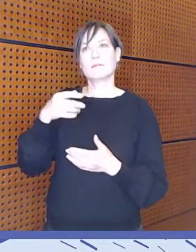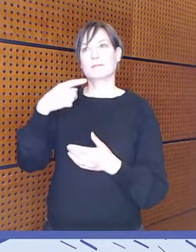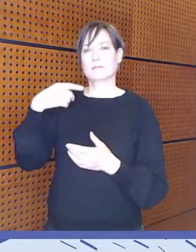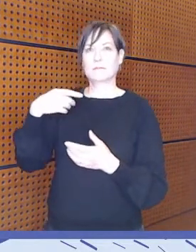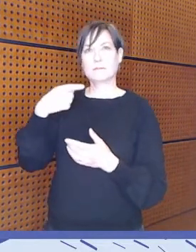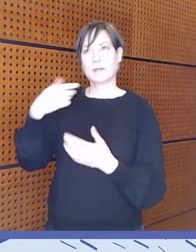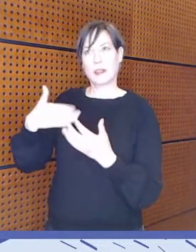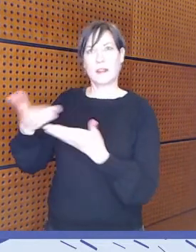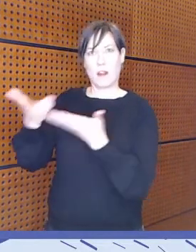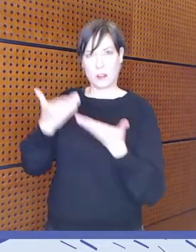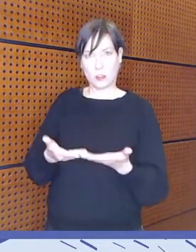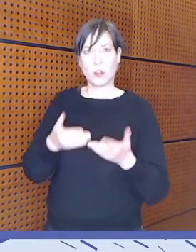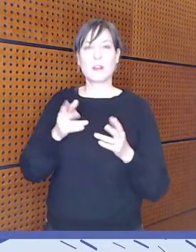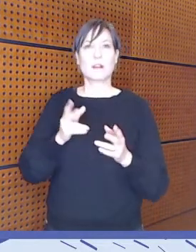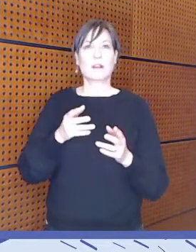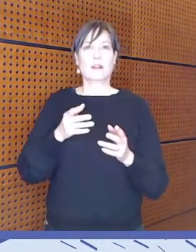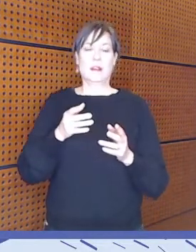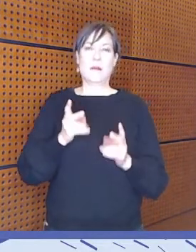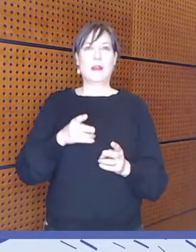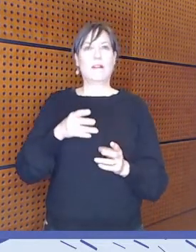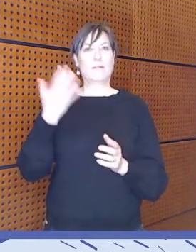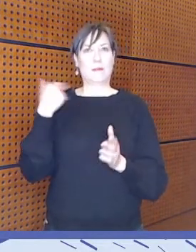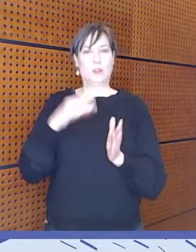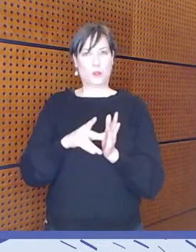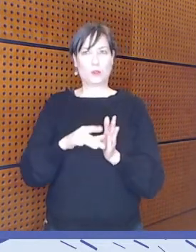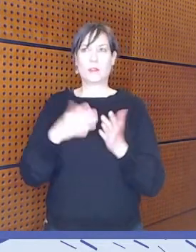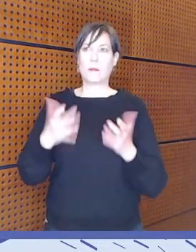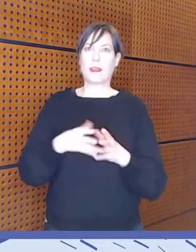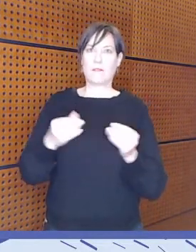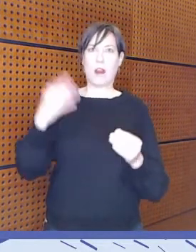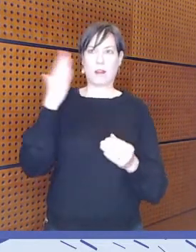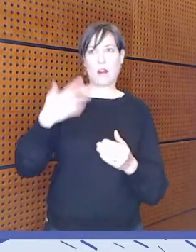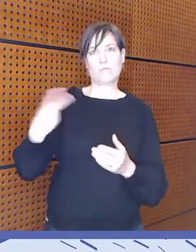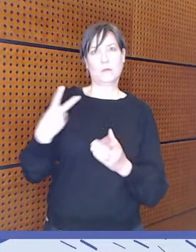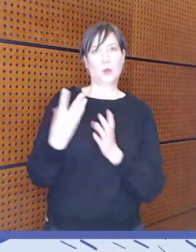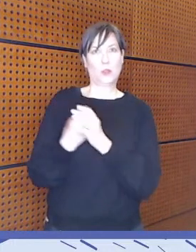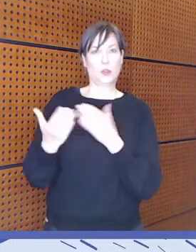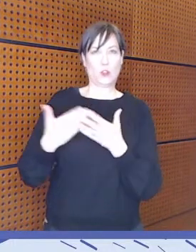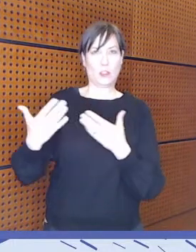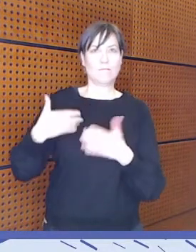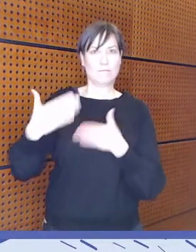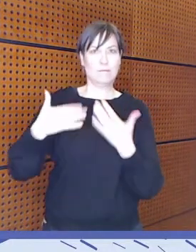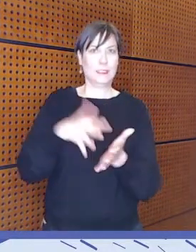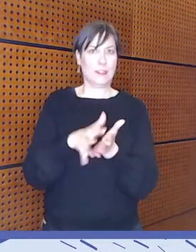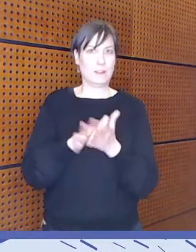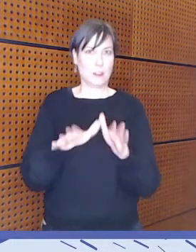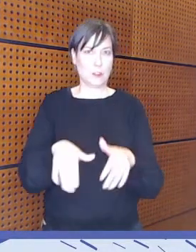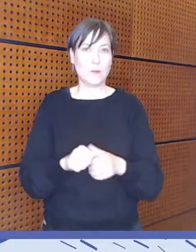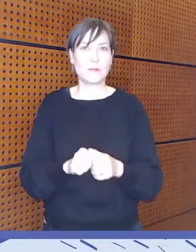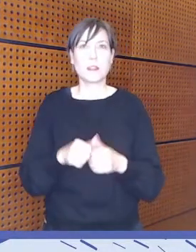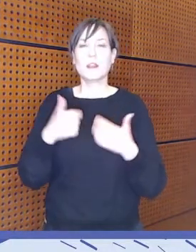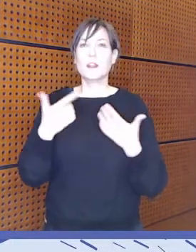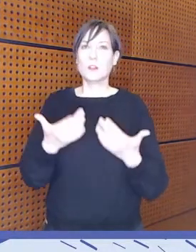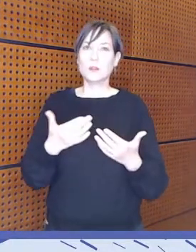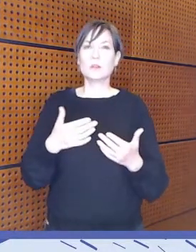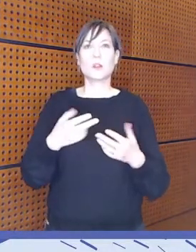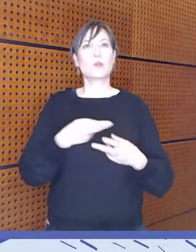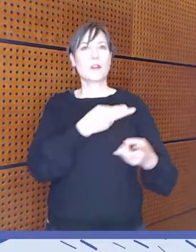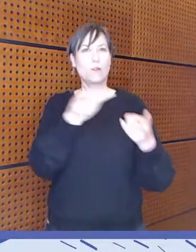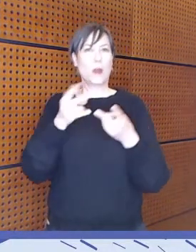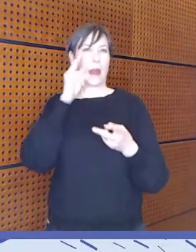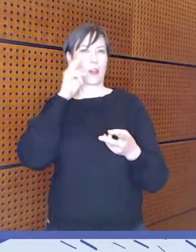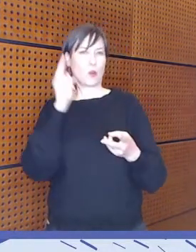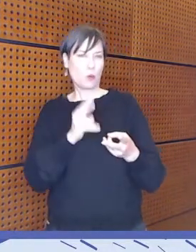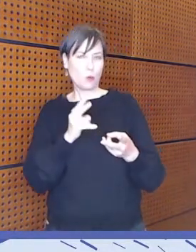tehtiin tuossa viime syksyn ja tämän kevään aikana. Ja tässä me tarkastellaan nyt sitä mediakasvatukseen ja medialukutaitojen tilaa tästä yhdenvertaisuuden